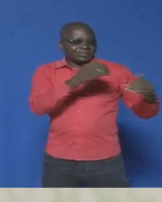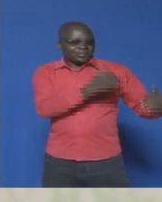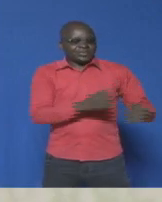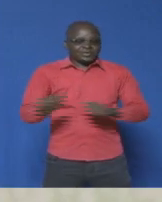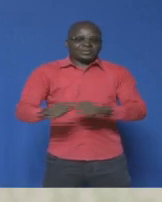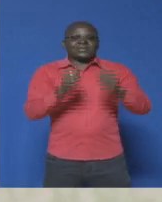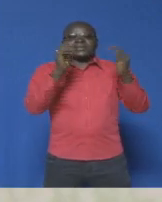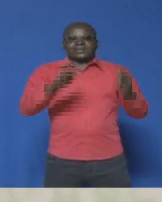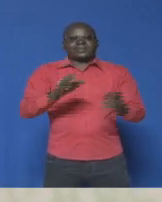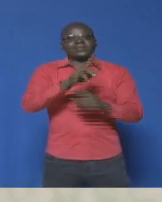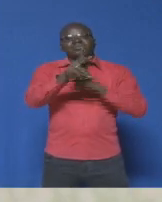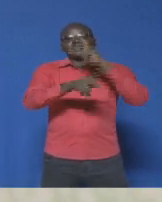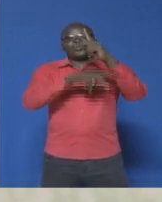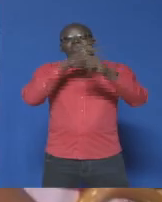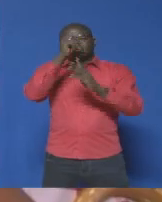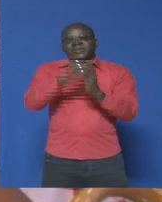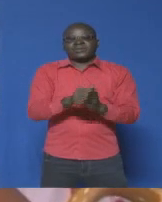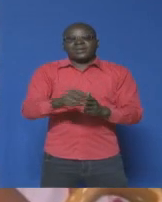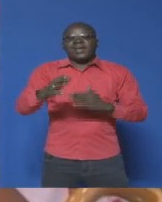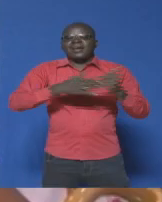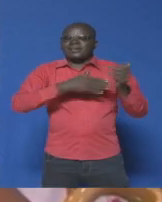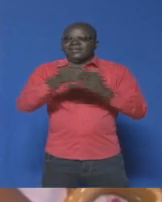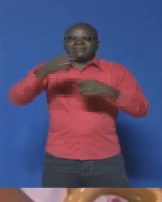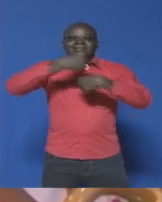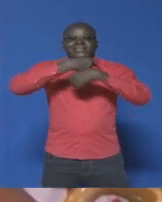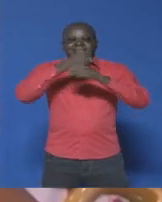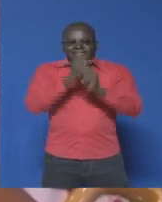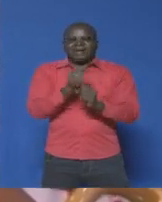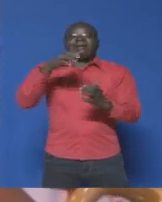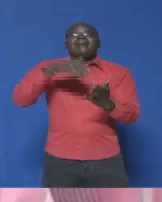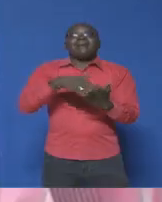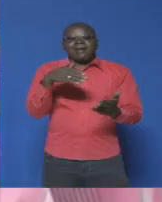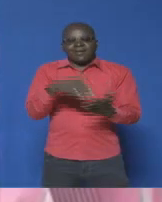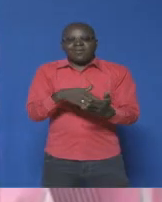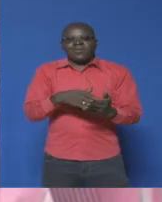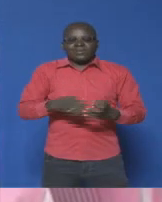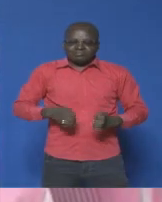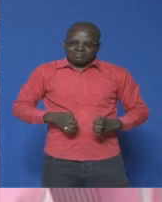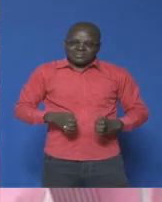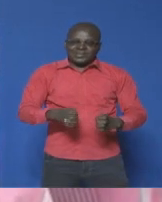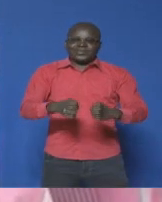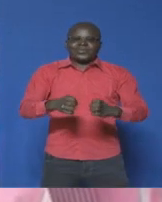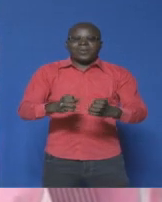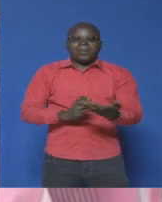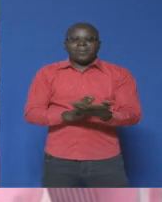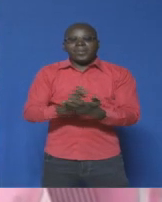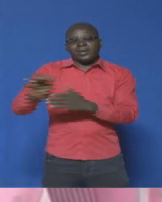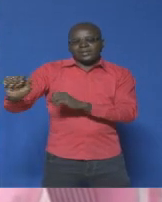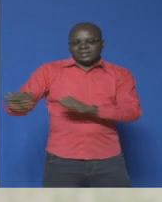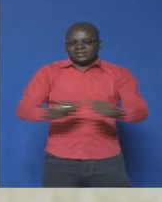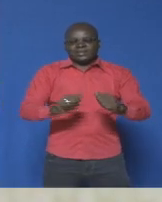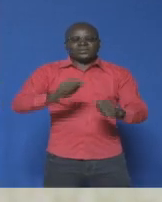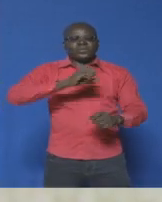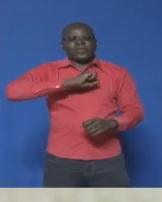civile, afin qu'elles créent davantage de synergie par des actions fortes pour éliminer totalement